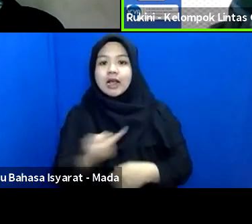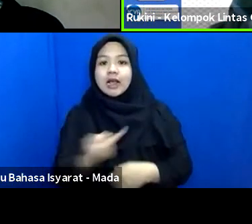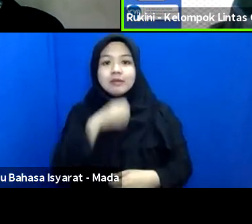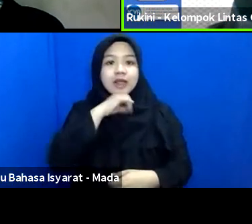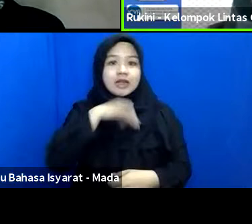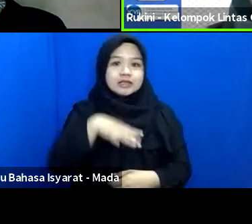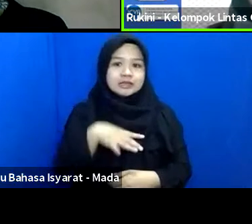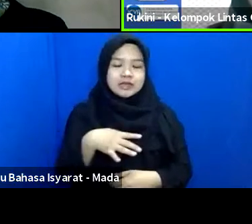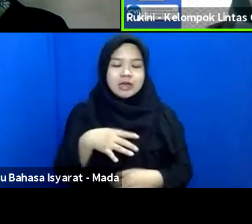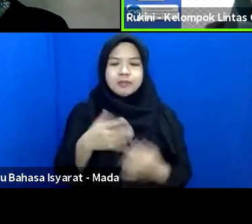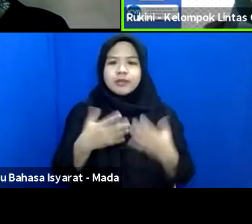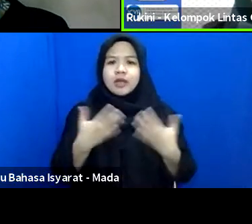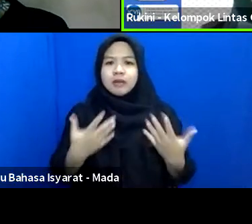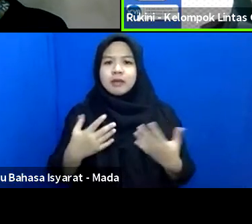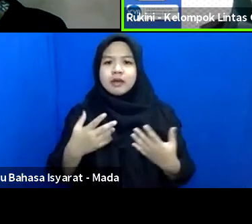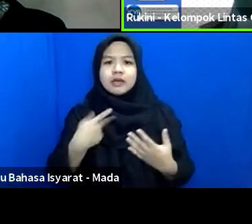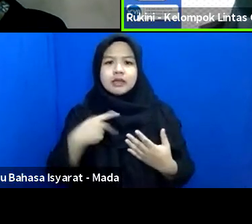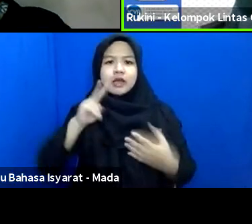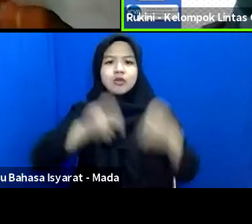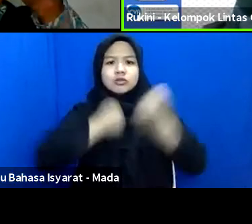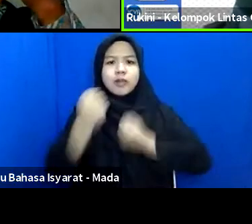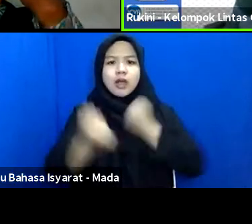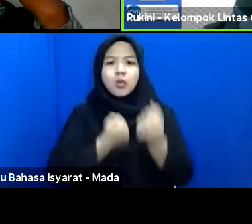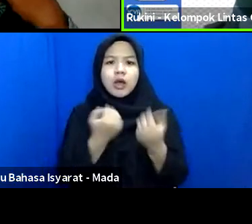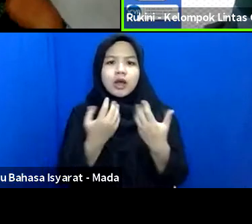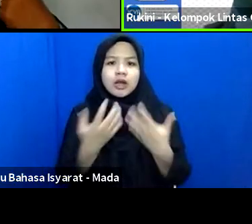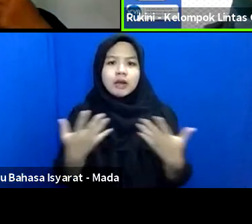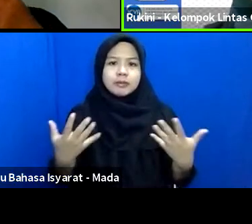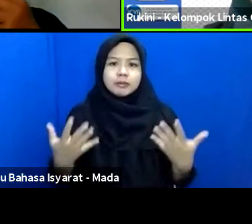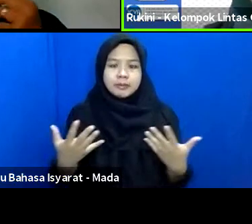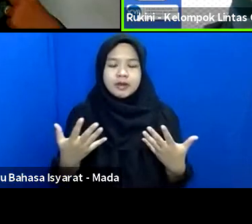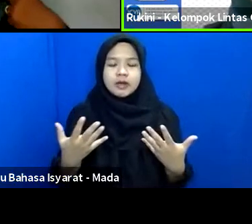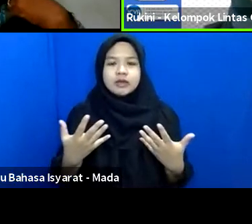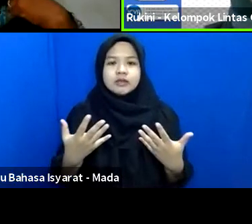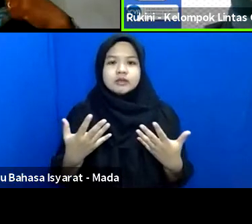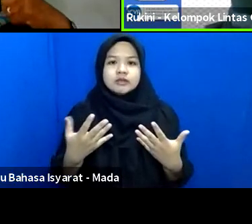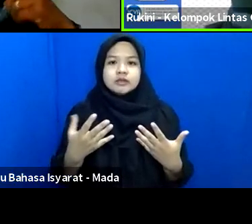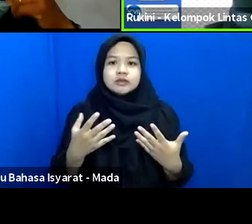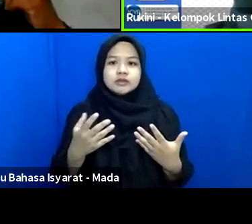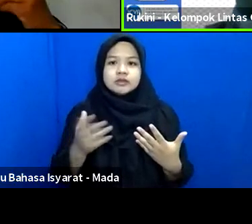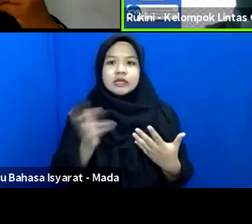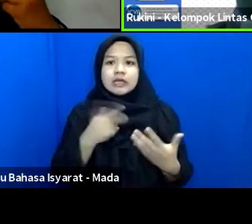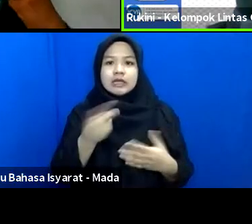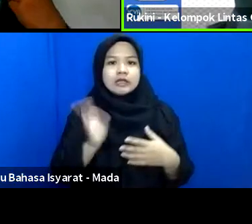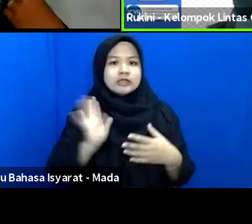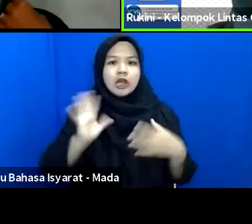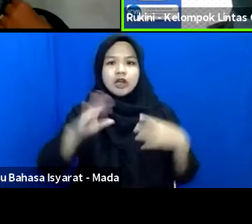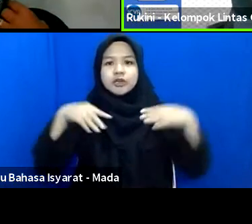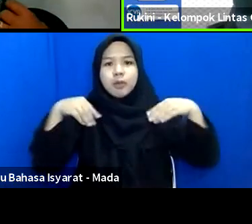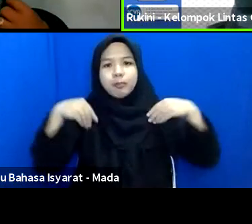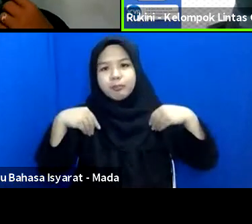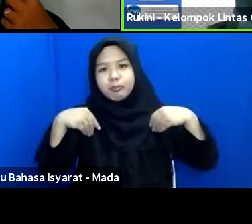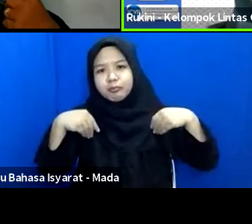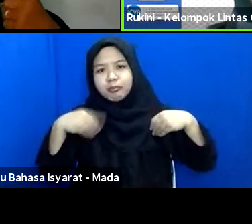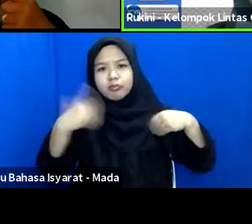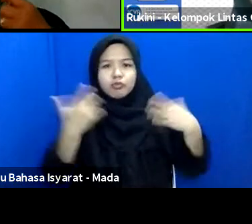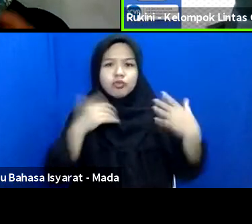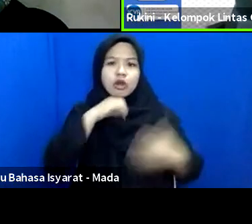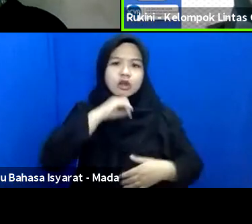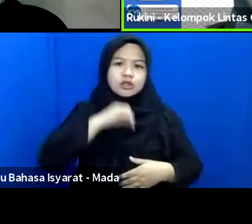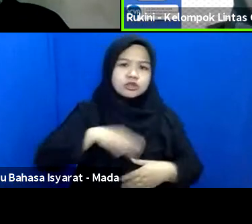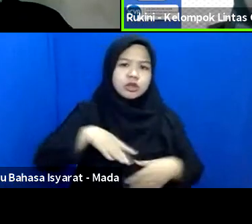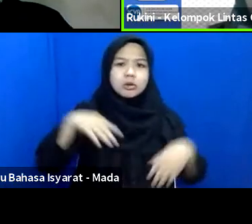apa yang harus kita lakukan selaku lansia jadi kita tidak hanya diam saja karena sudah lansia